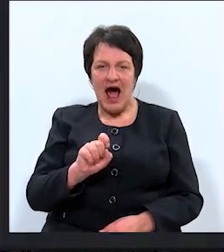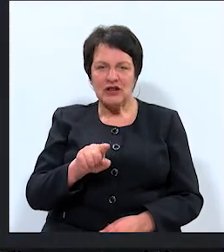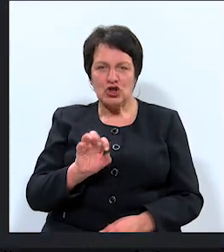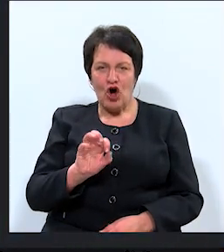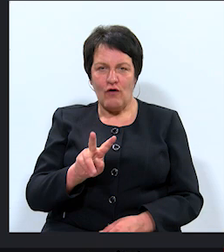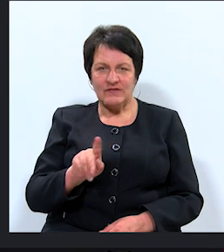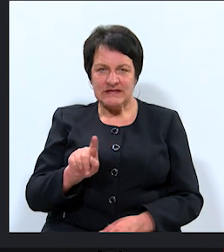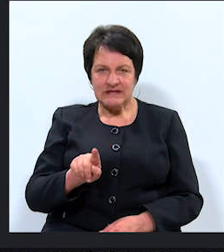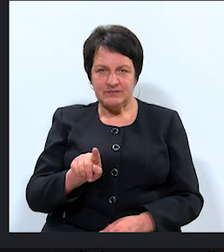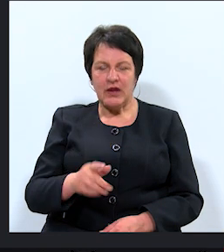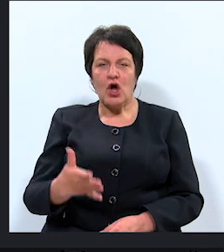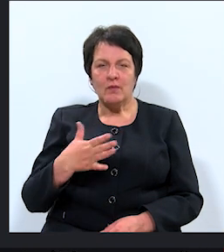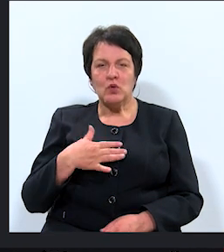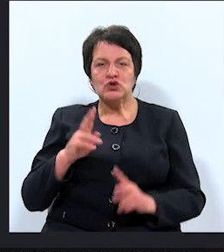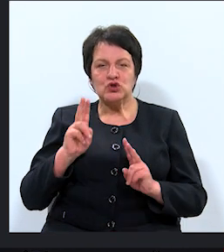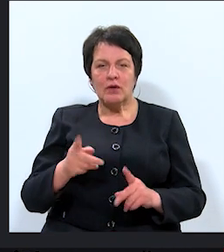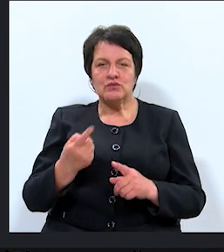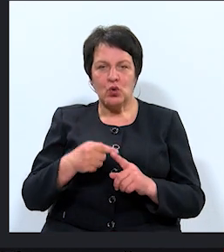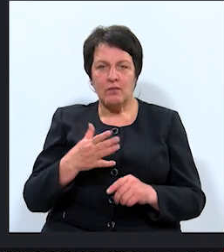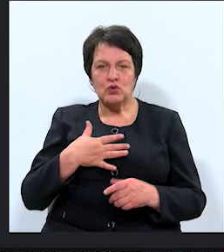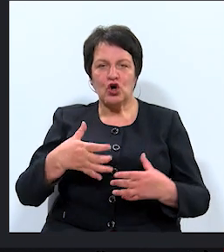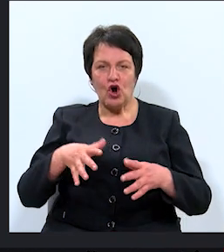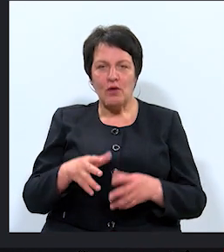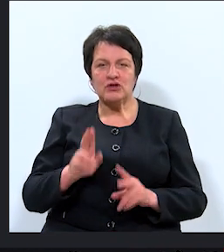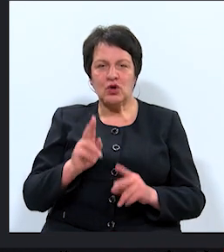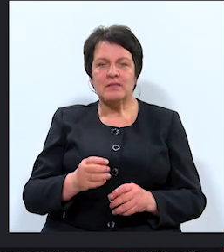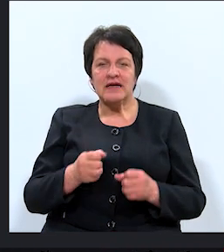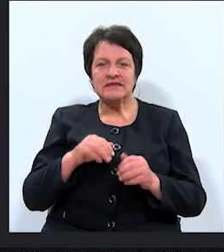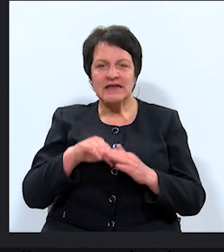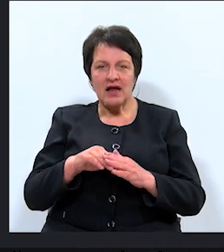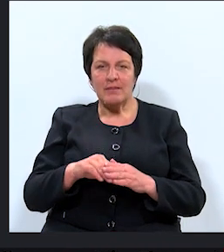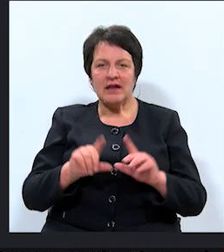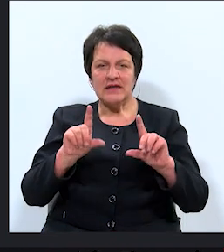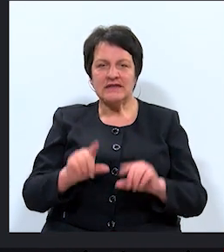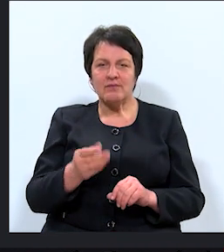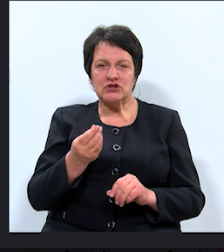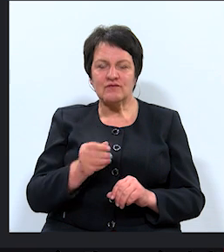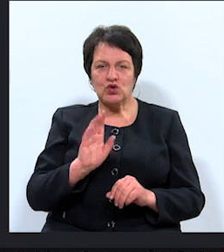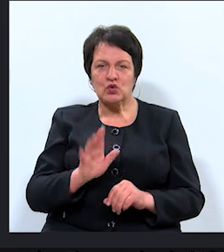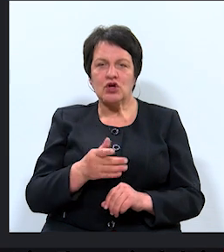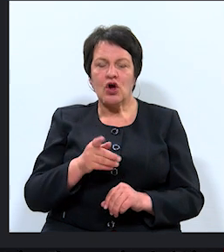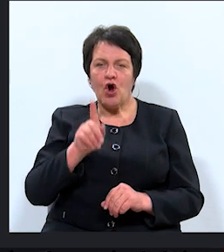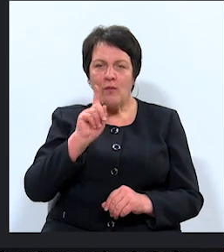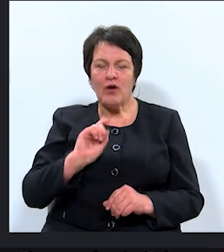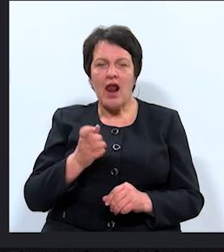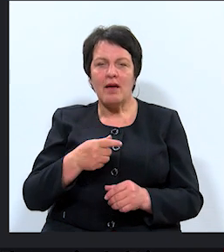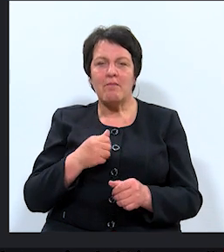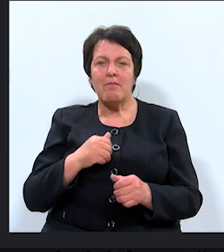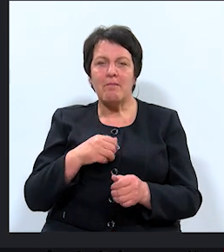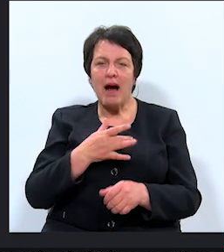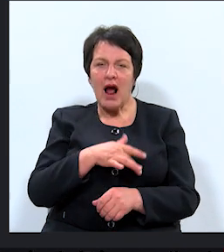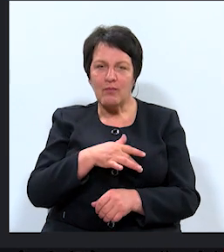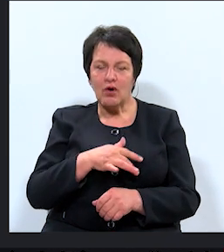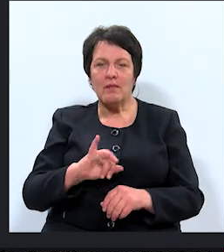Mūsu solījums un mūsu komandas solījums saglabāt zemus tarifus uz komunālajiem pakalpojumiem, jo